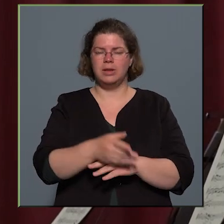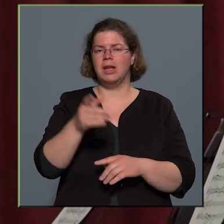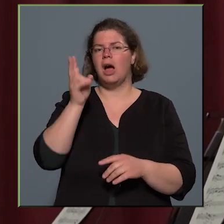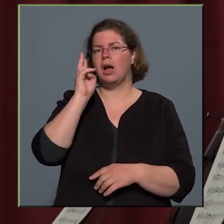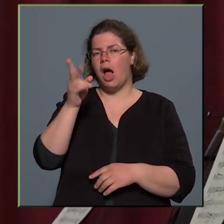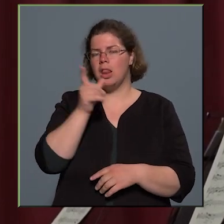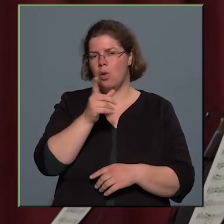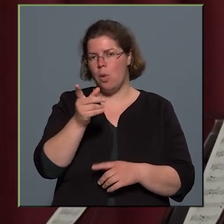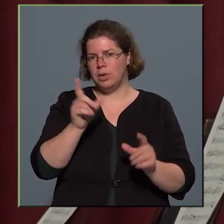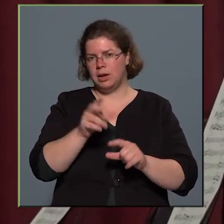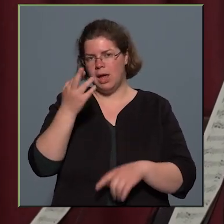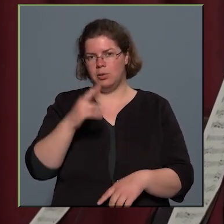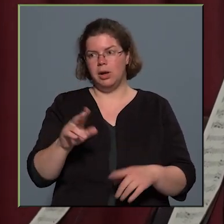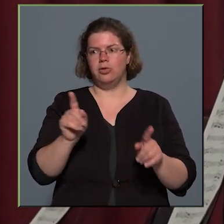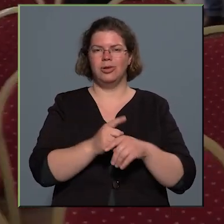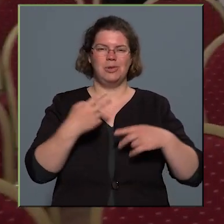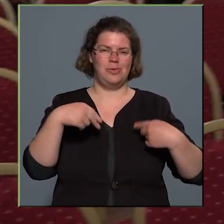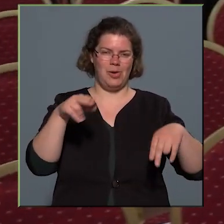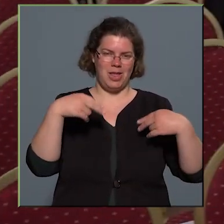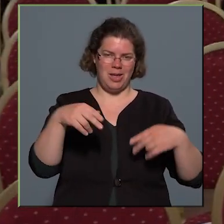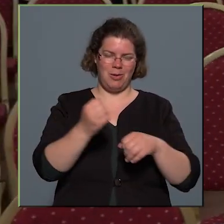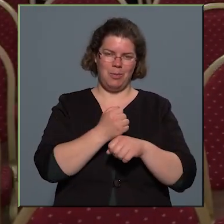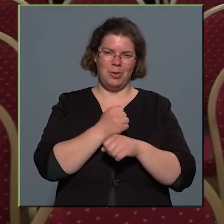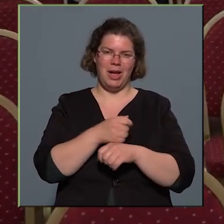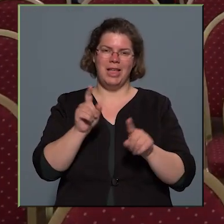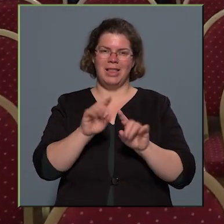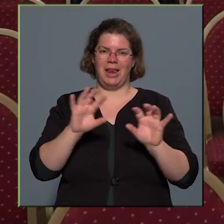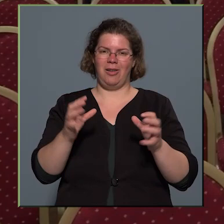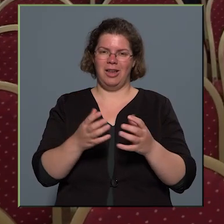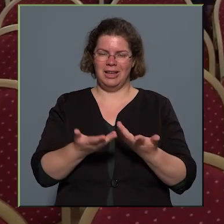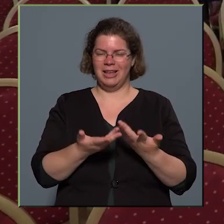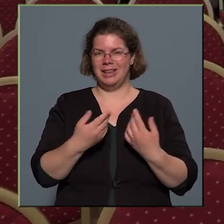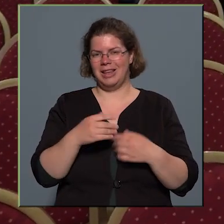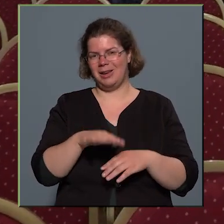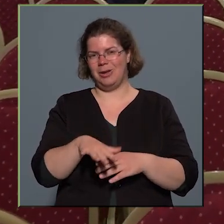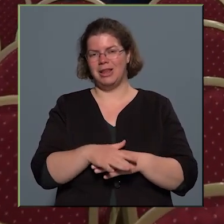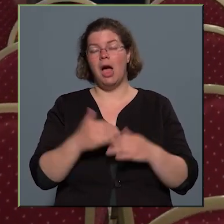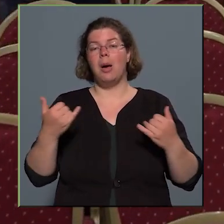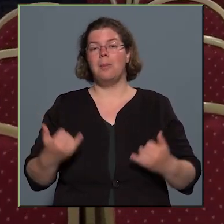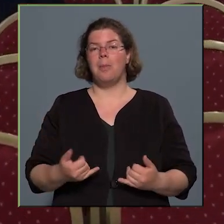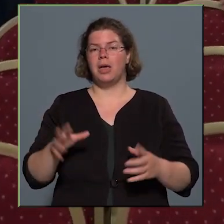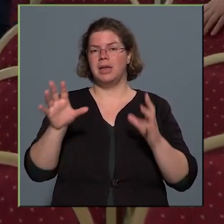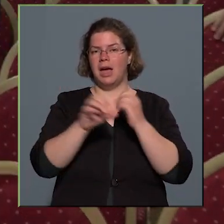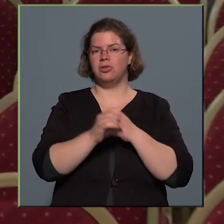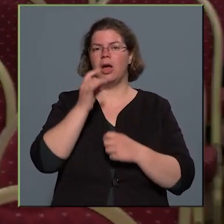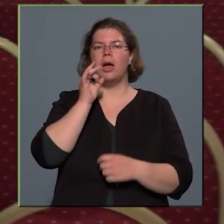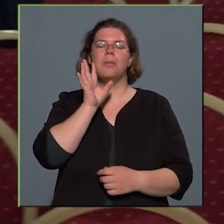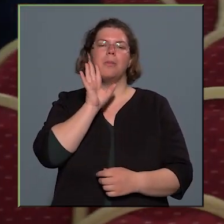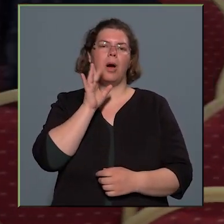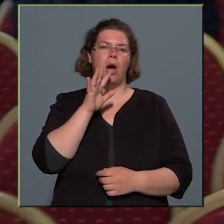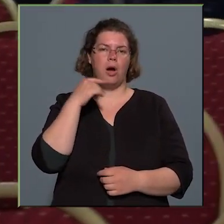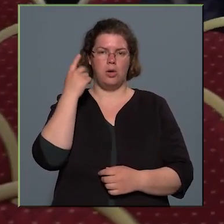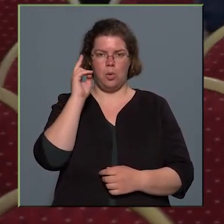ugyanúgy folytatjuk a munkát a zenekari területben. A mai este az barokhangverseny, iskolánk barok